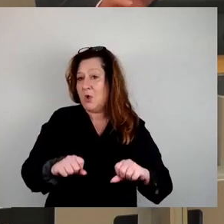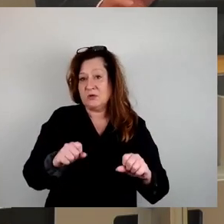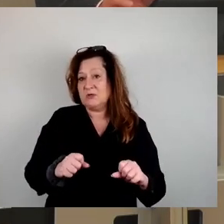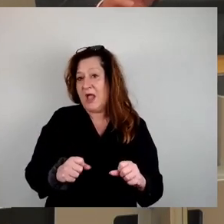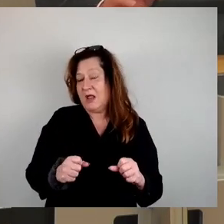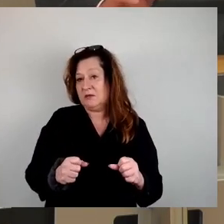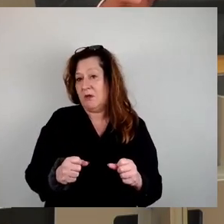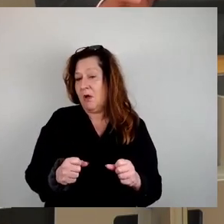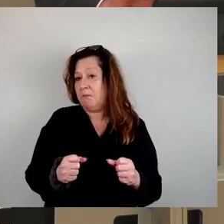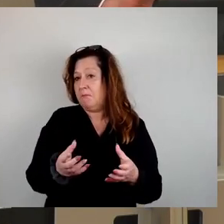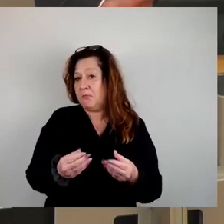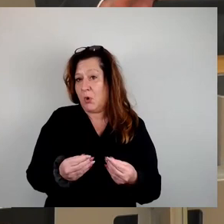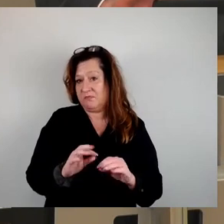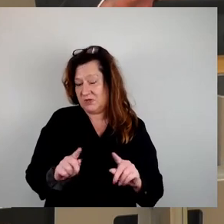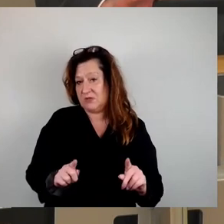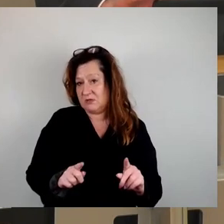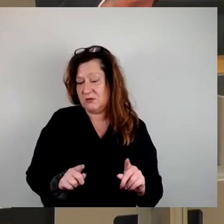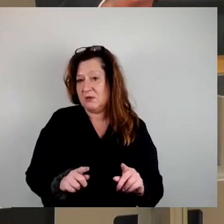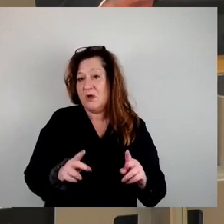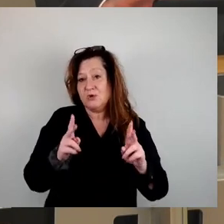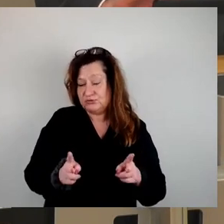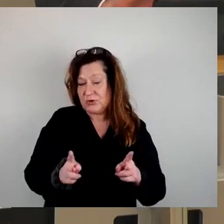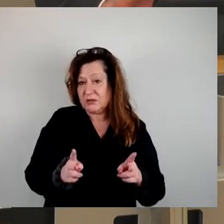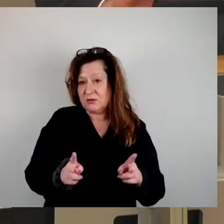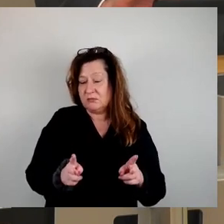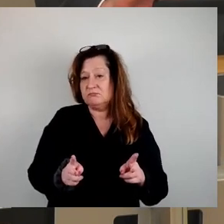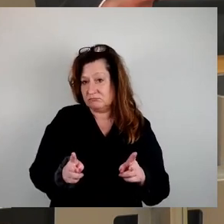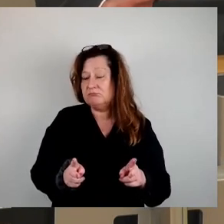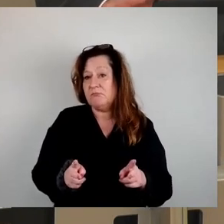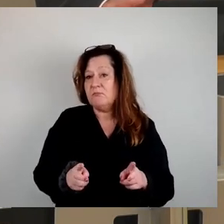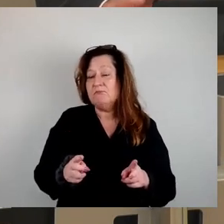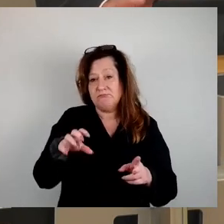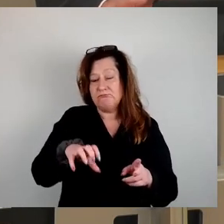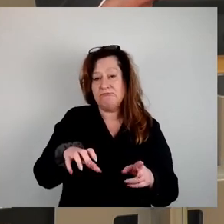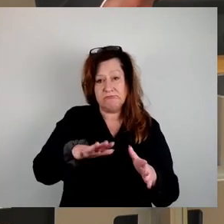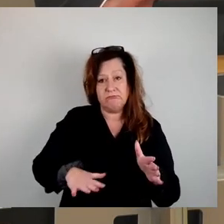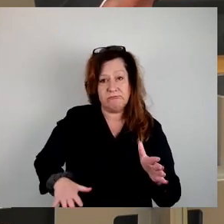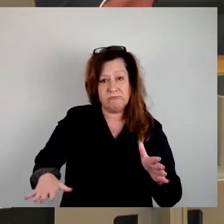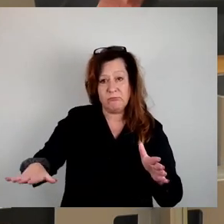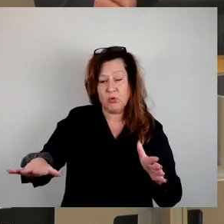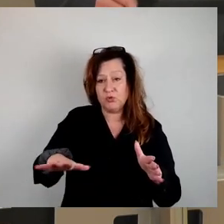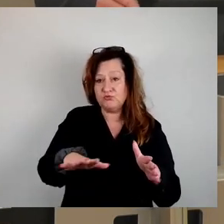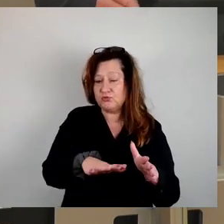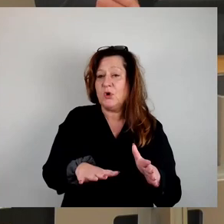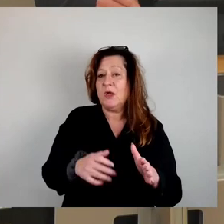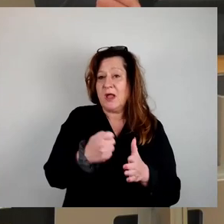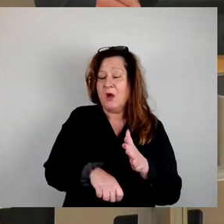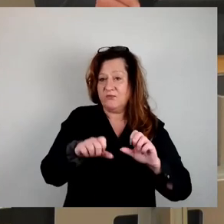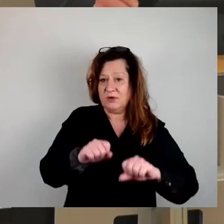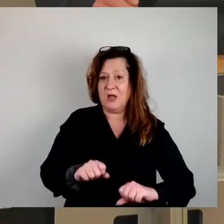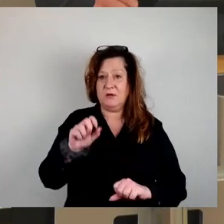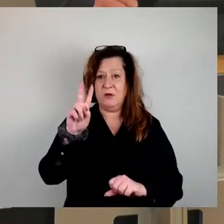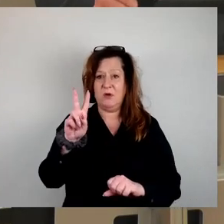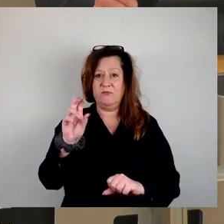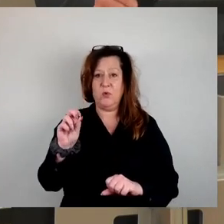sind finanziell in der Lage, diesen Ankauf zu realisieren. Auf den Grundstücken, die Vonovia sicherlich nicht in den kommenden zehn Jahren